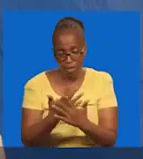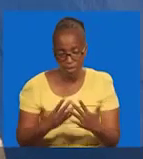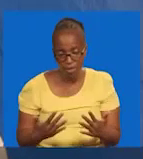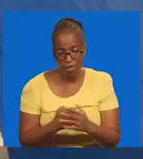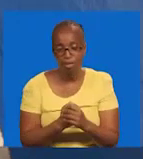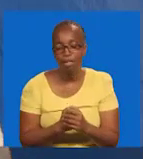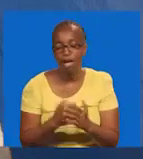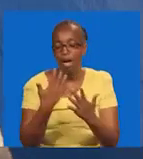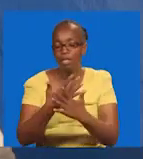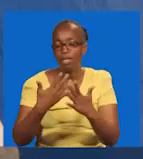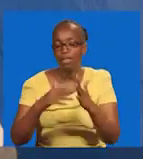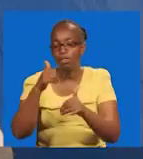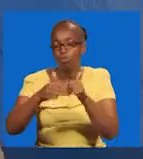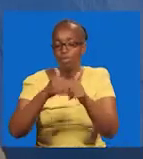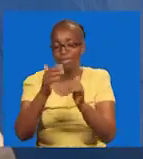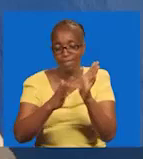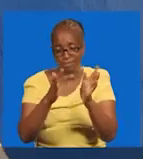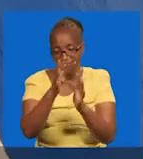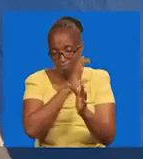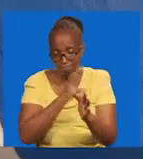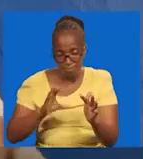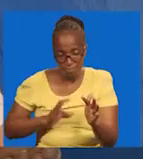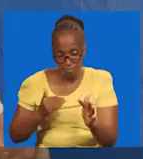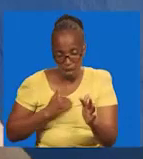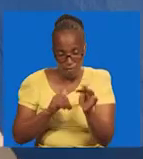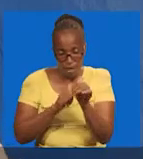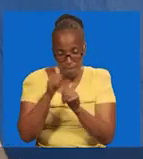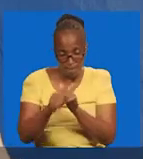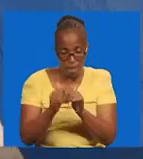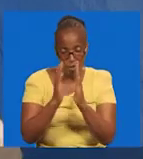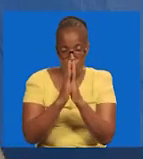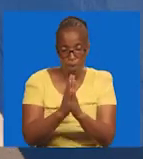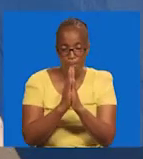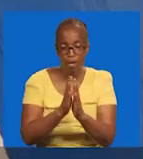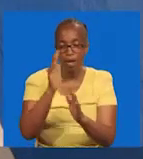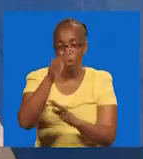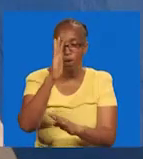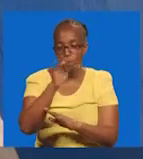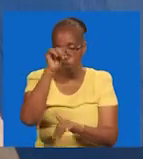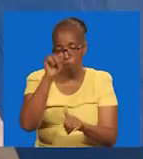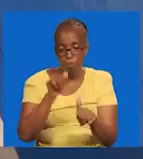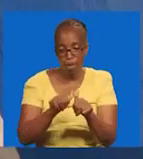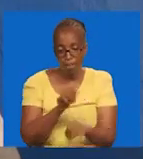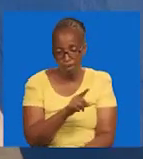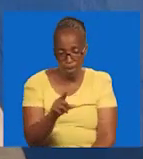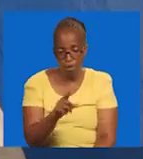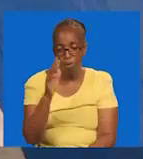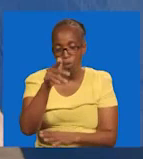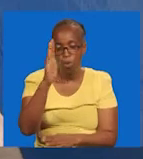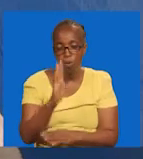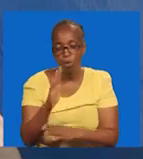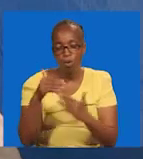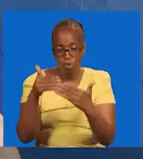kuhusu. Yale yote Yesu Kristo aliweza ni kuyapitia ni kwa sababu yetu. Mungu wa kukumbuke. Mungu wa kuone eme